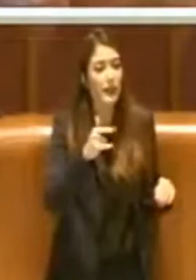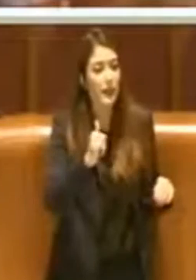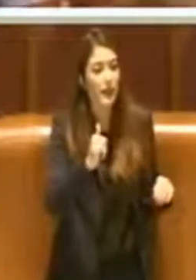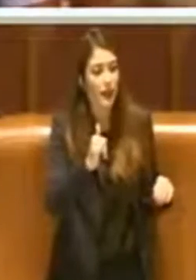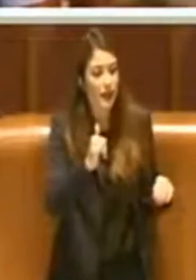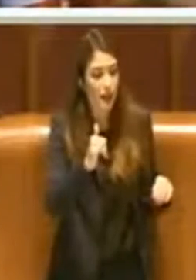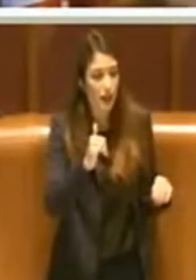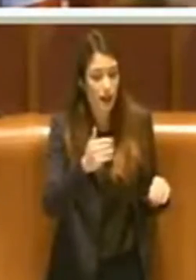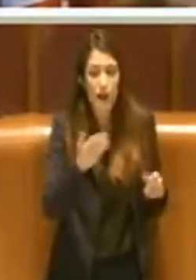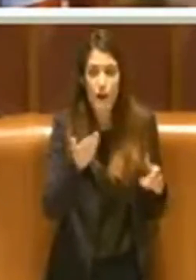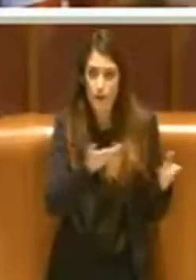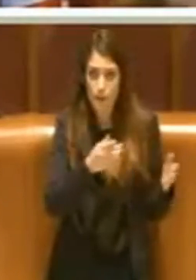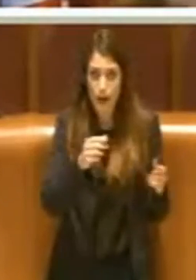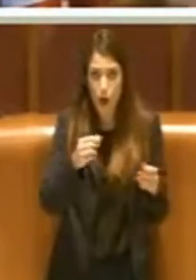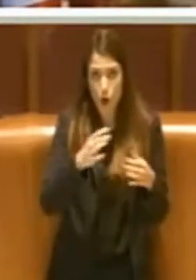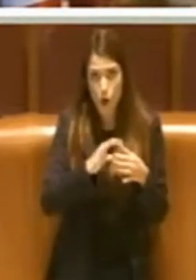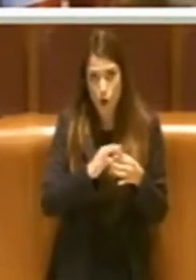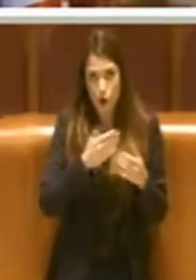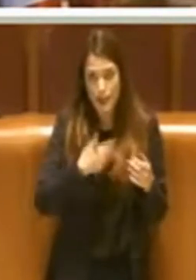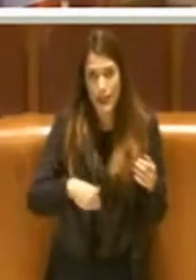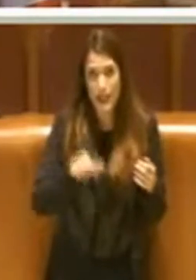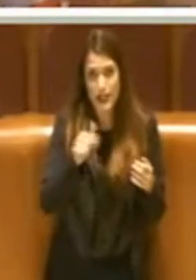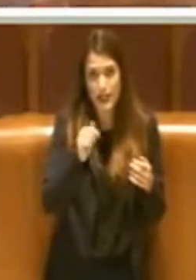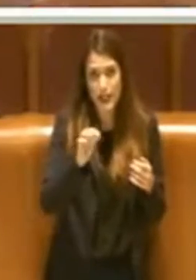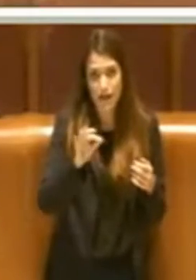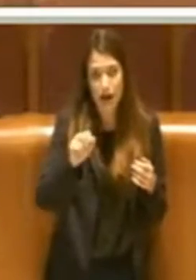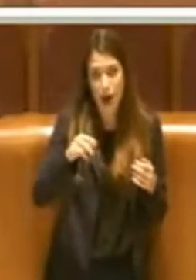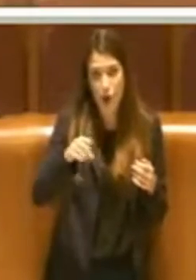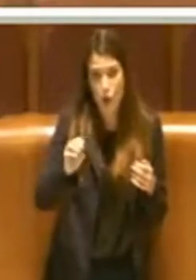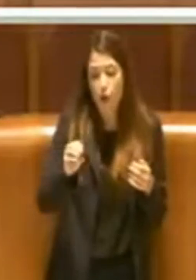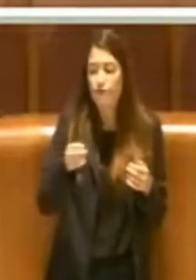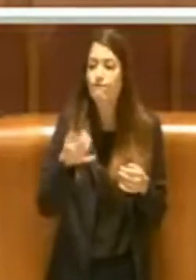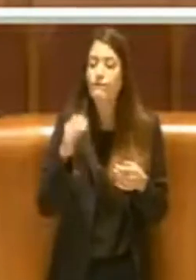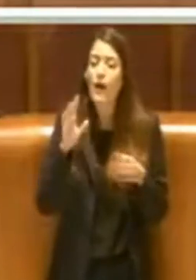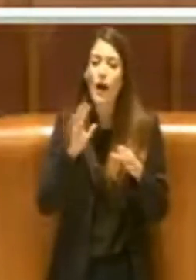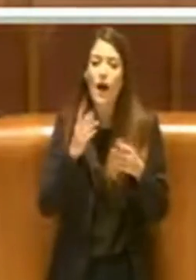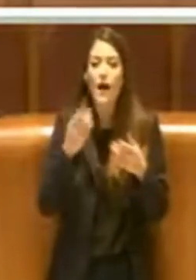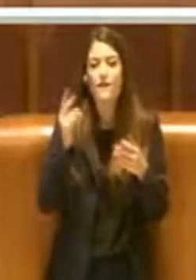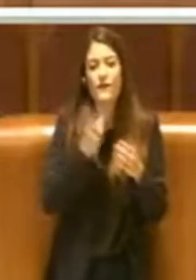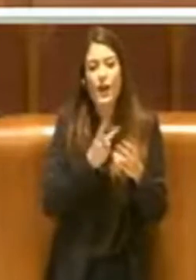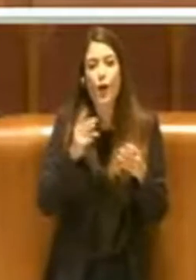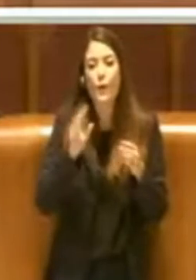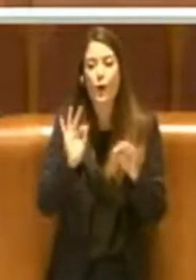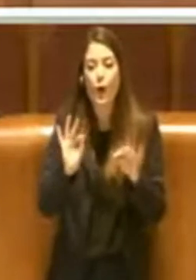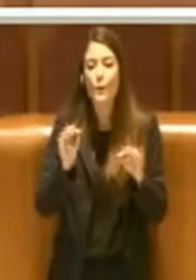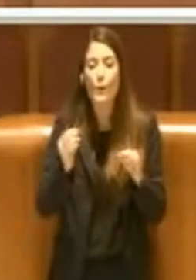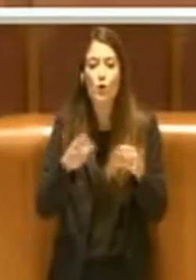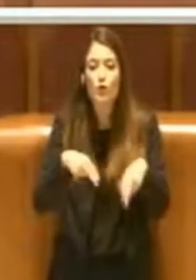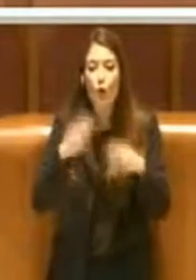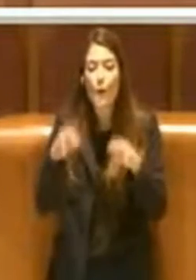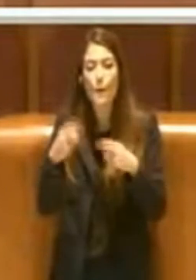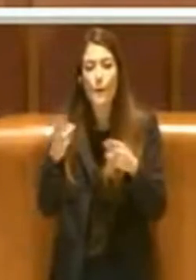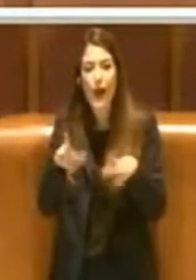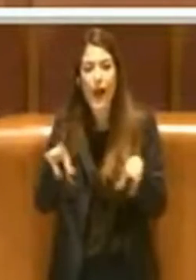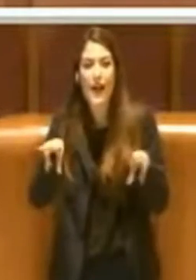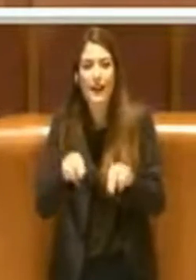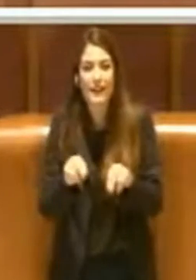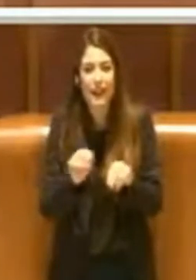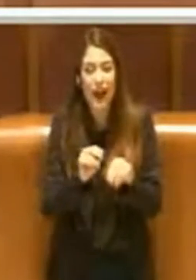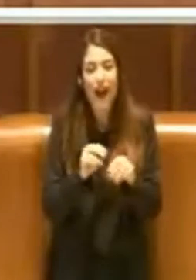Prego, Consigliere Stefano. O dicevo anche la riscoperta di alcune pratiche, come può essere quella magari di fare il pane